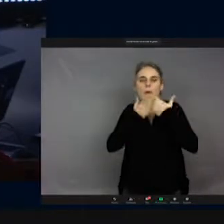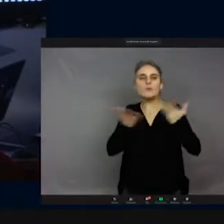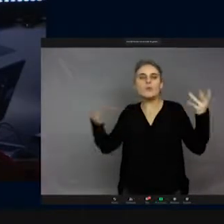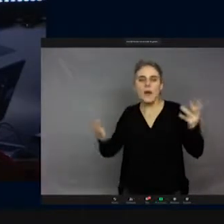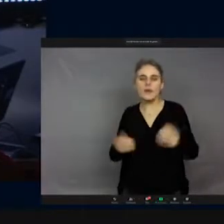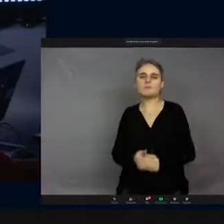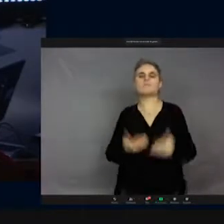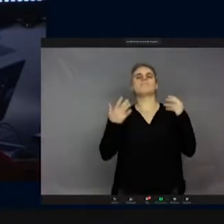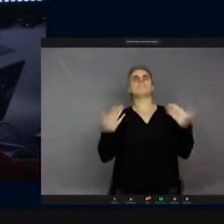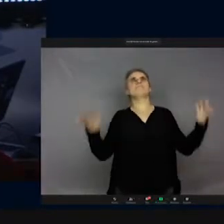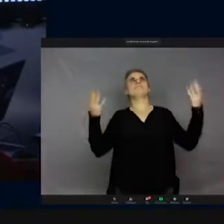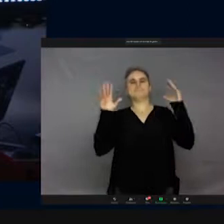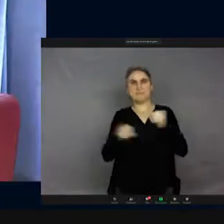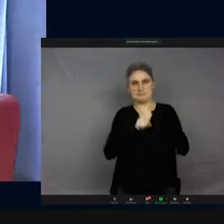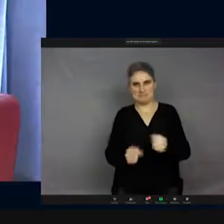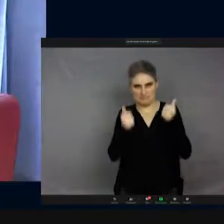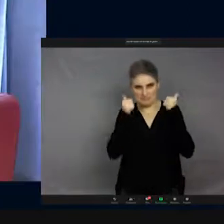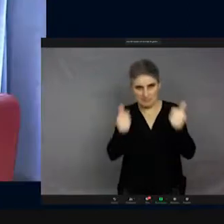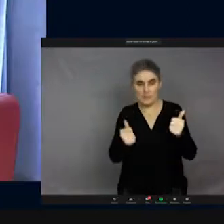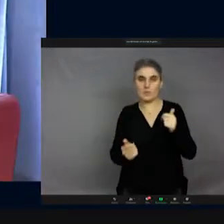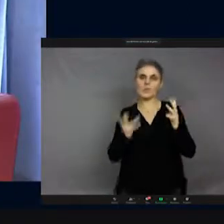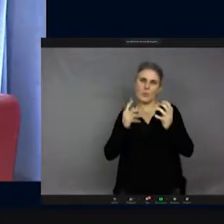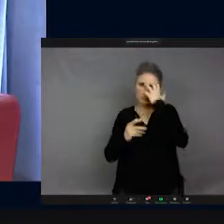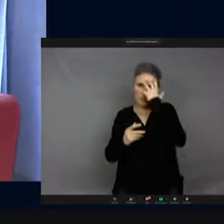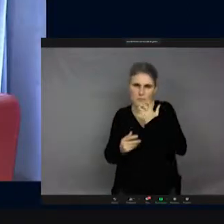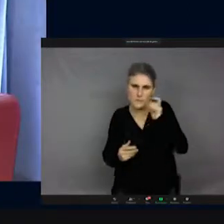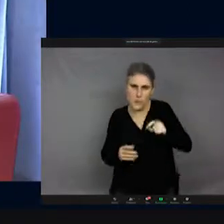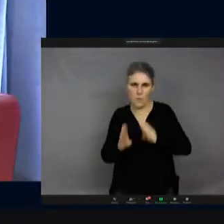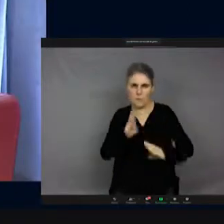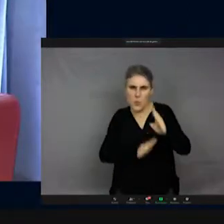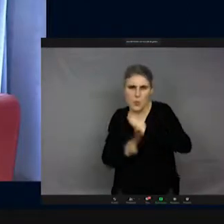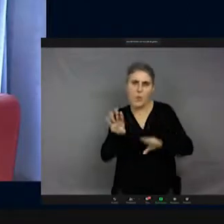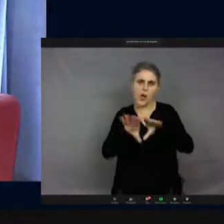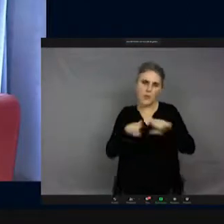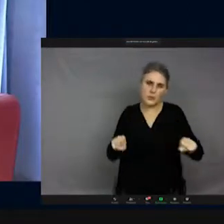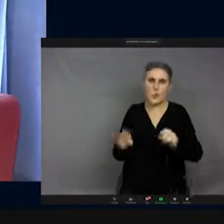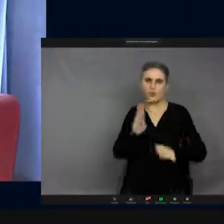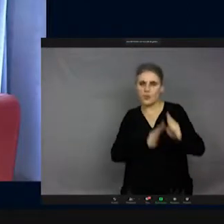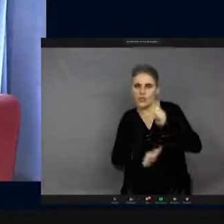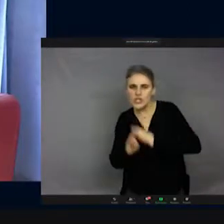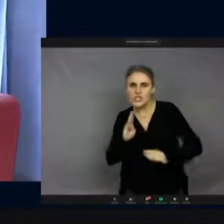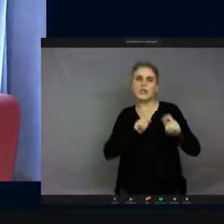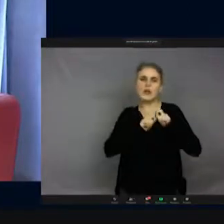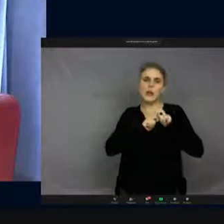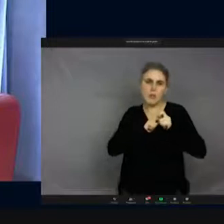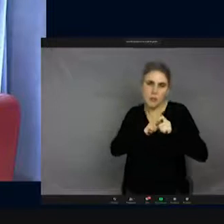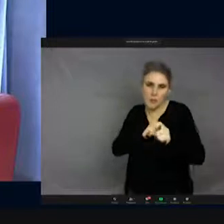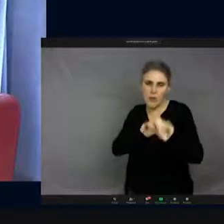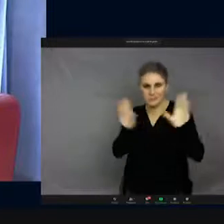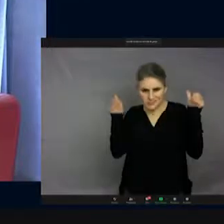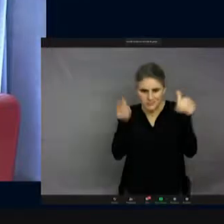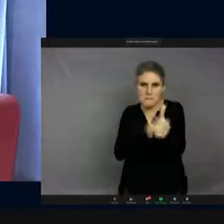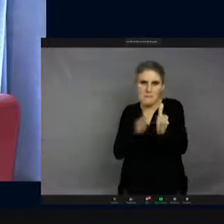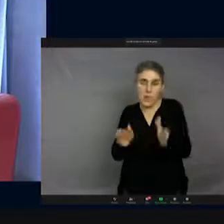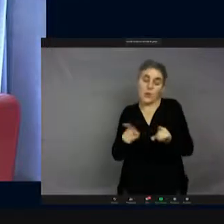idéalement, être un peu studieux, faire de la bio, des masters en bio, se spécialiser. Et la voie royale, c'est de faire une